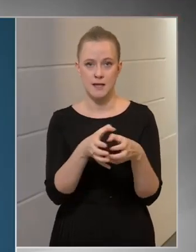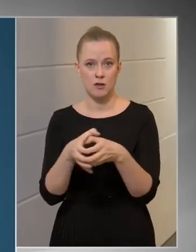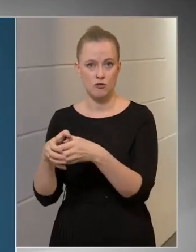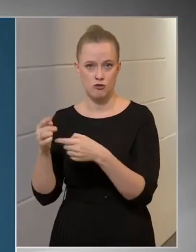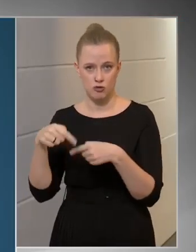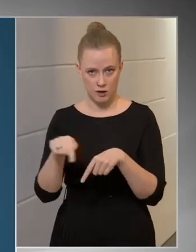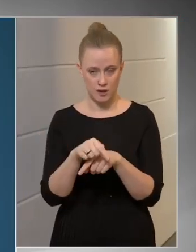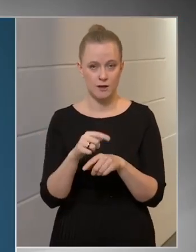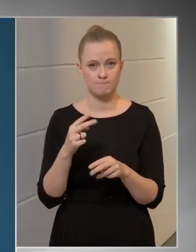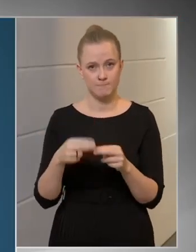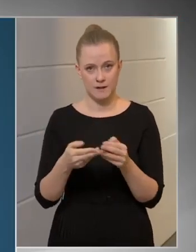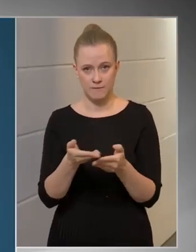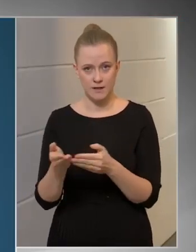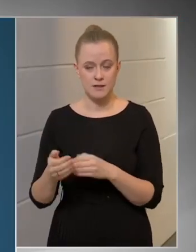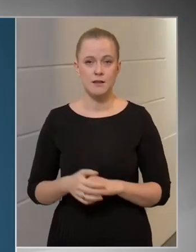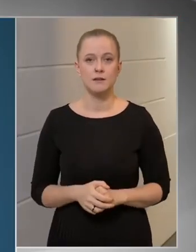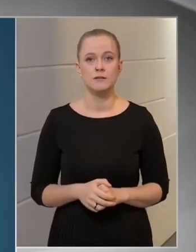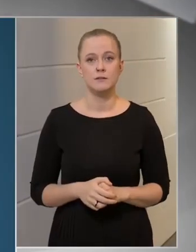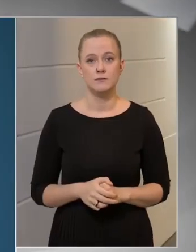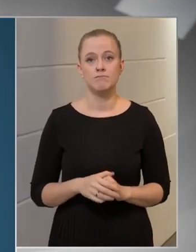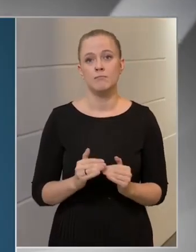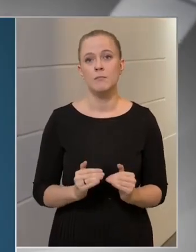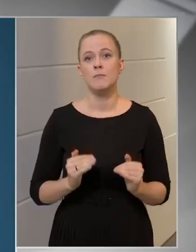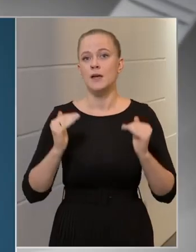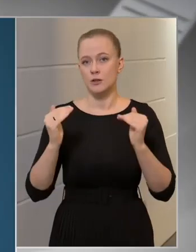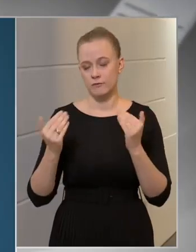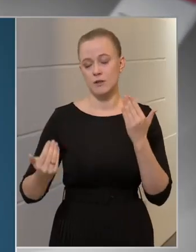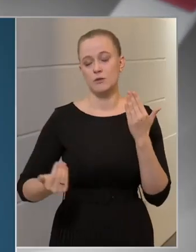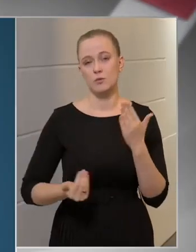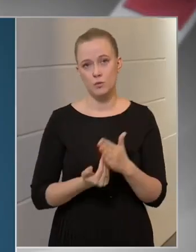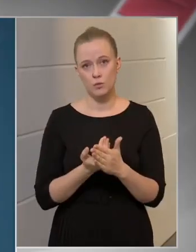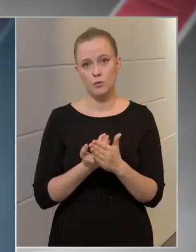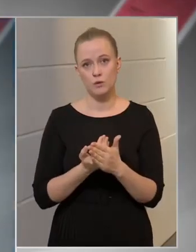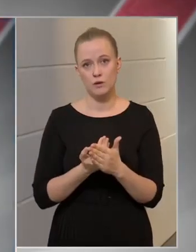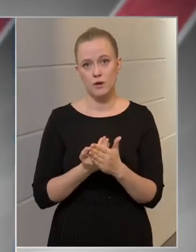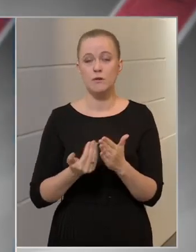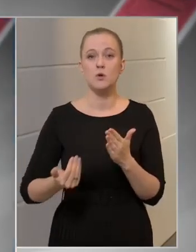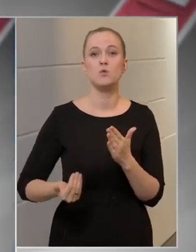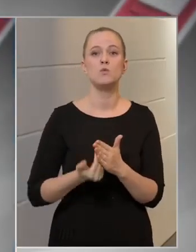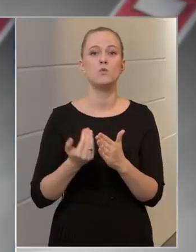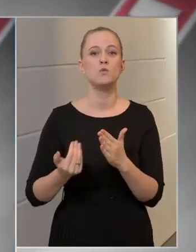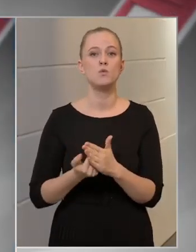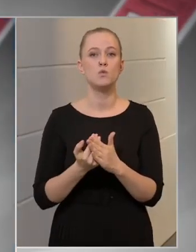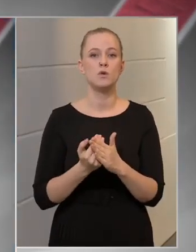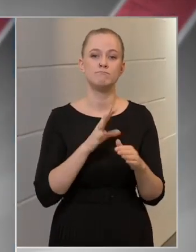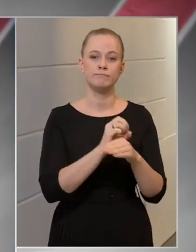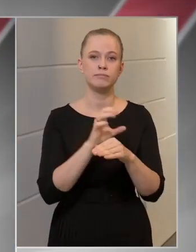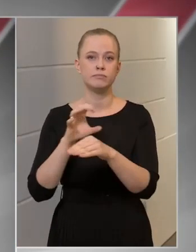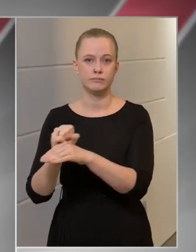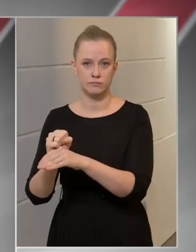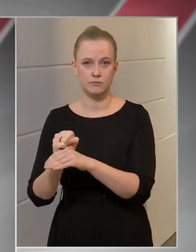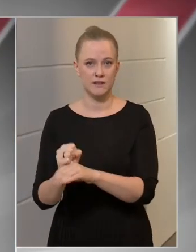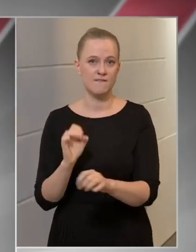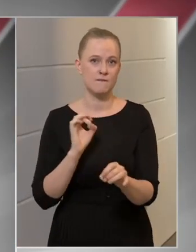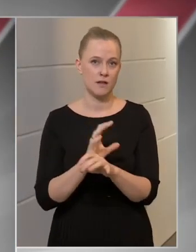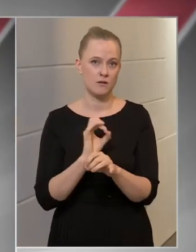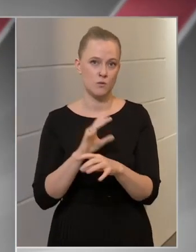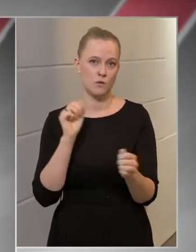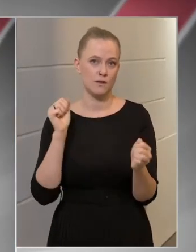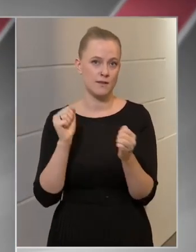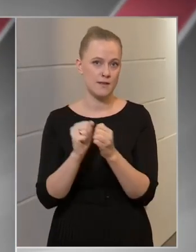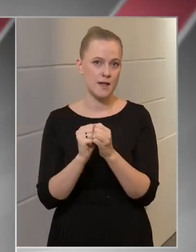Tehát immáron megnövekedett ismételten az újonnan detektált fertőzöttek száma.